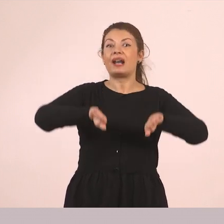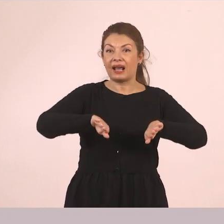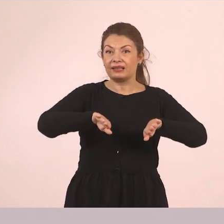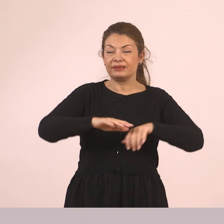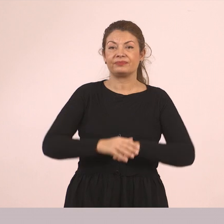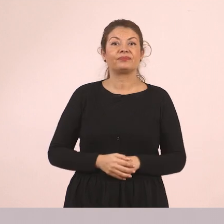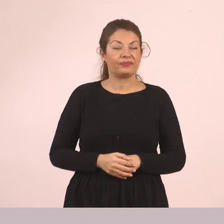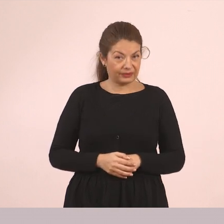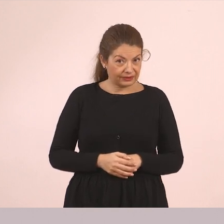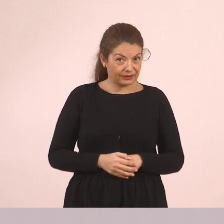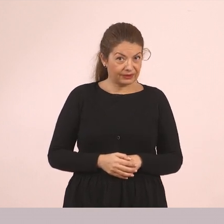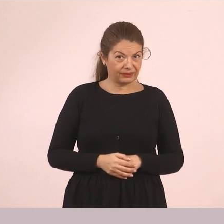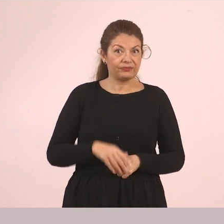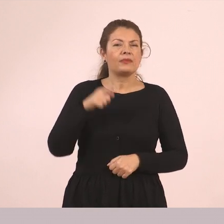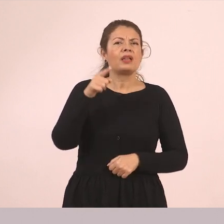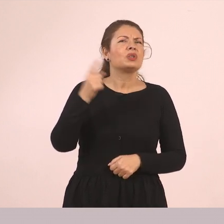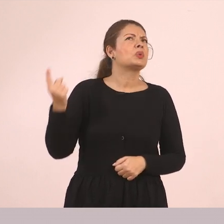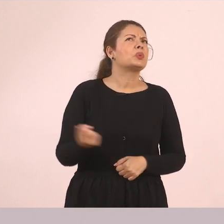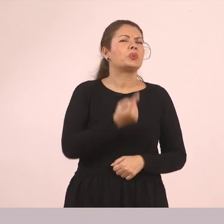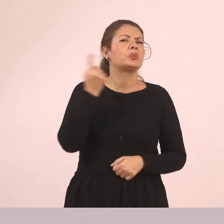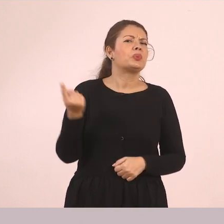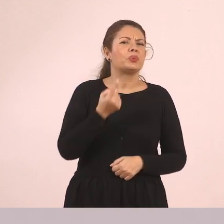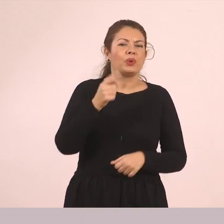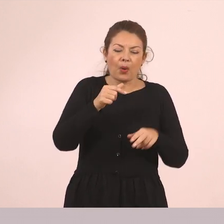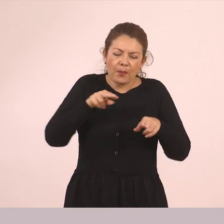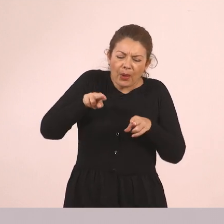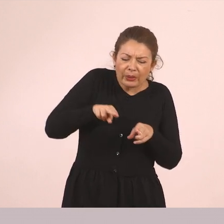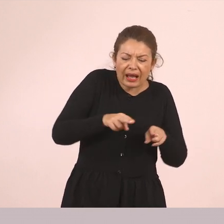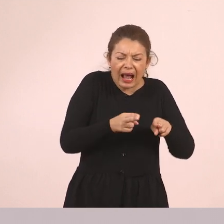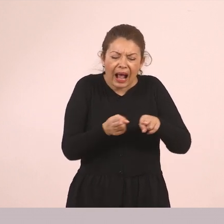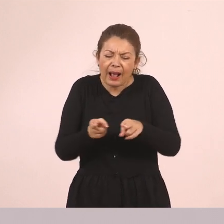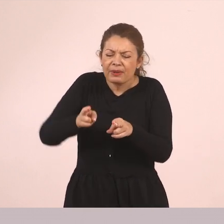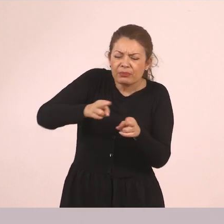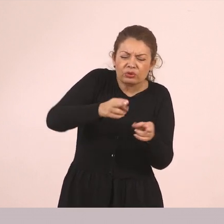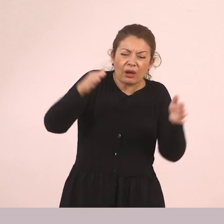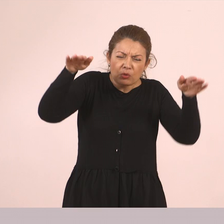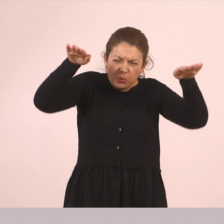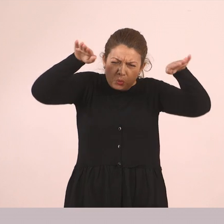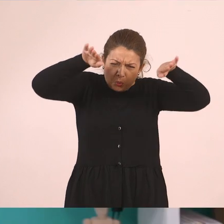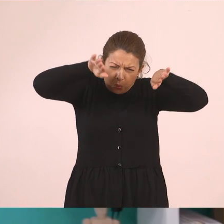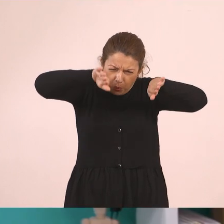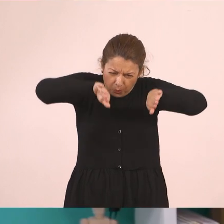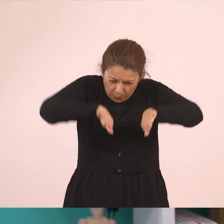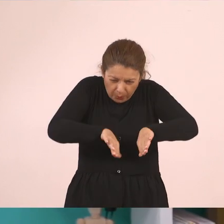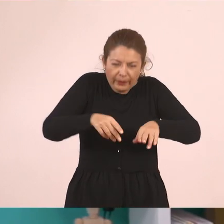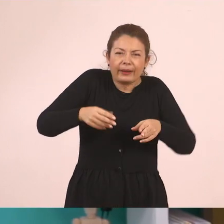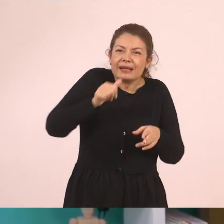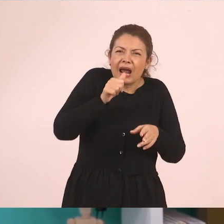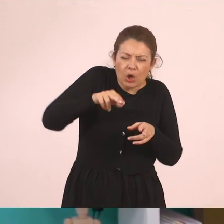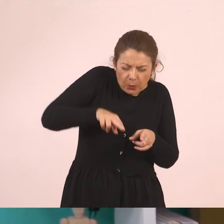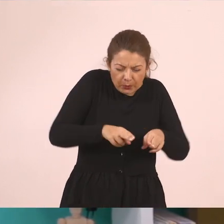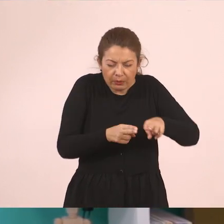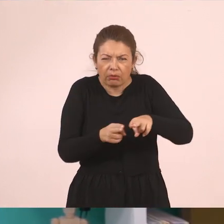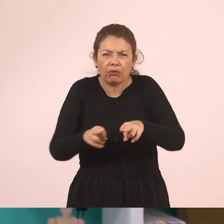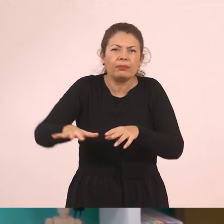Εκεί παιδιά όπου περνά ένα ποτάμι σε κάποια βαθιά και απότομα σημεία, σε ένα